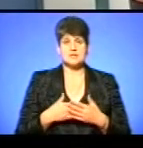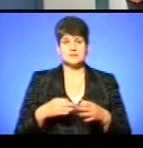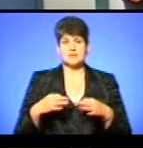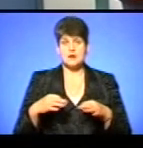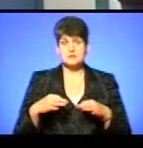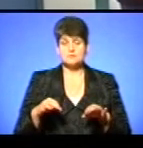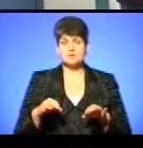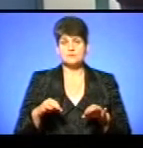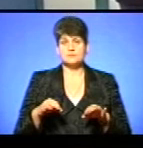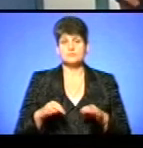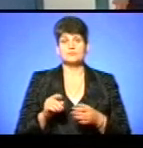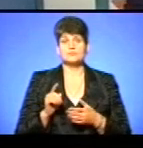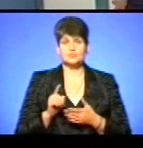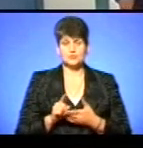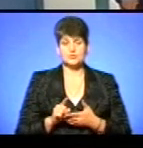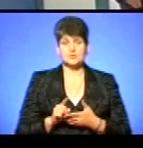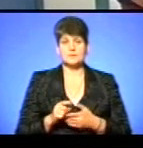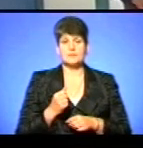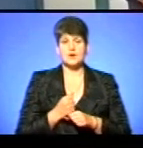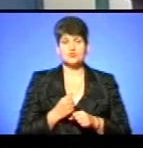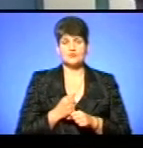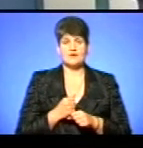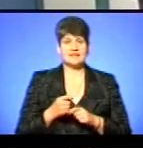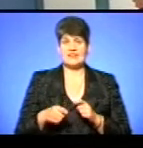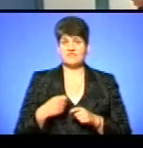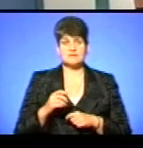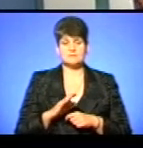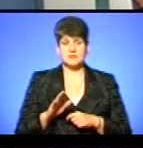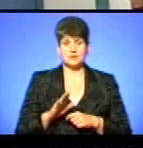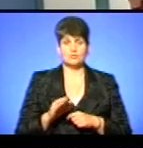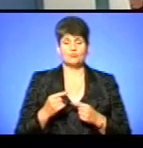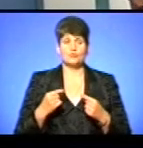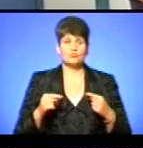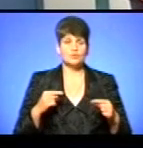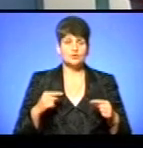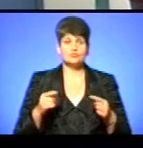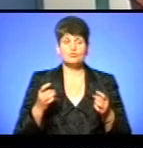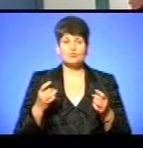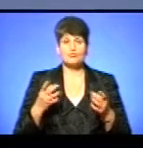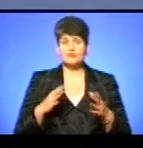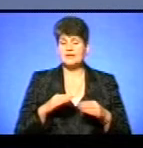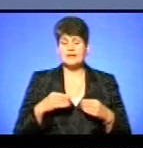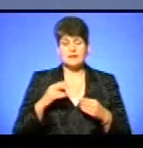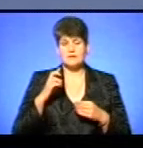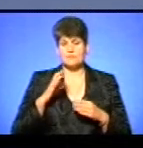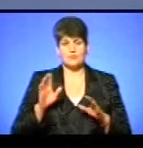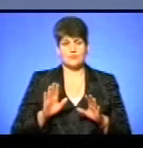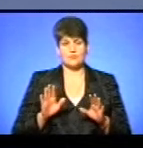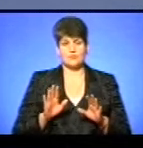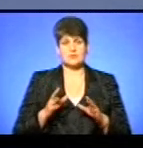транспорт мусить працювати не в збиток, бо інакше то він просто, не дай Бог, але може